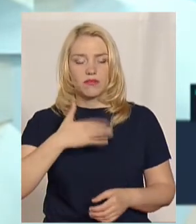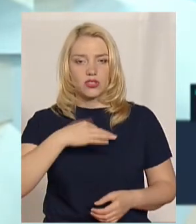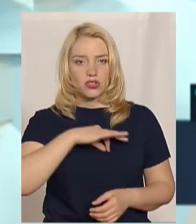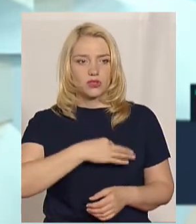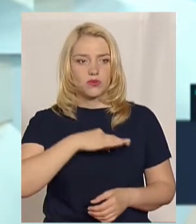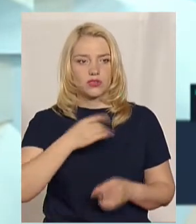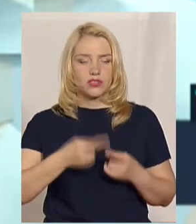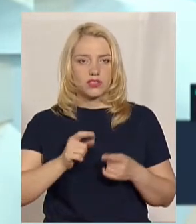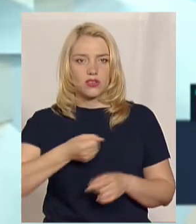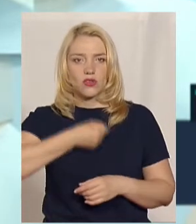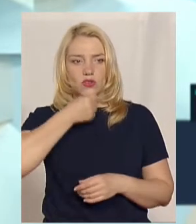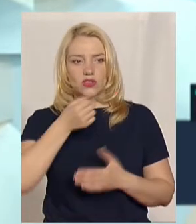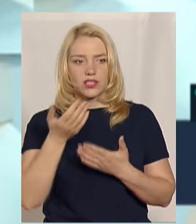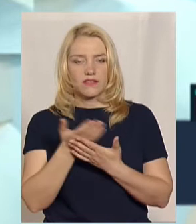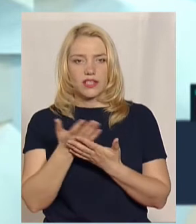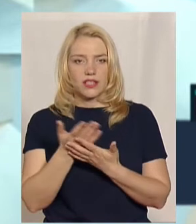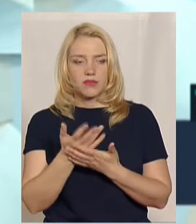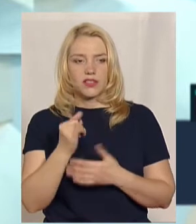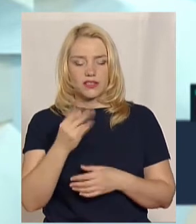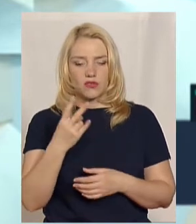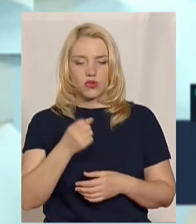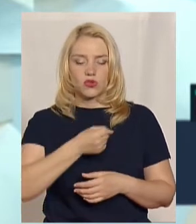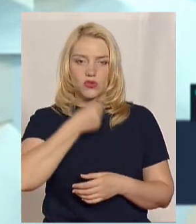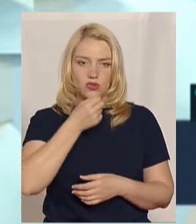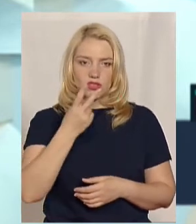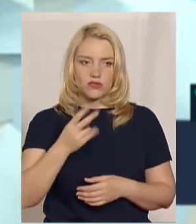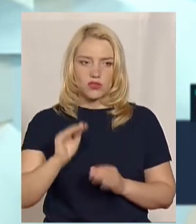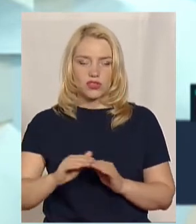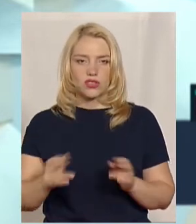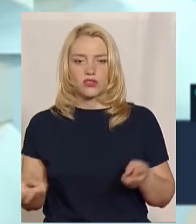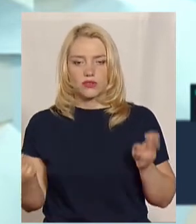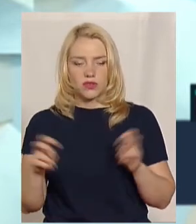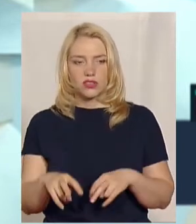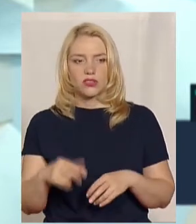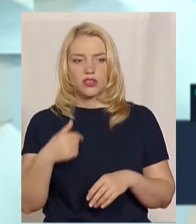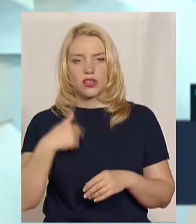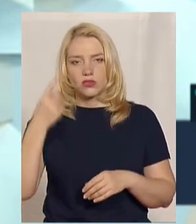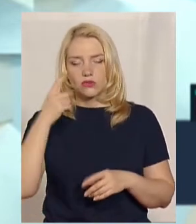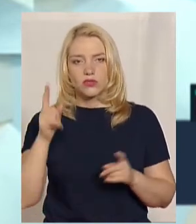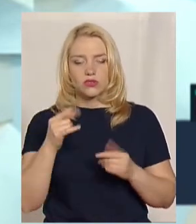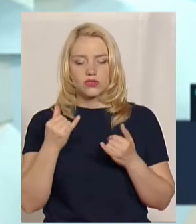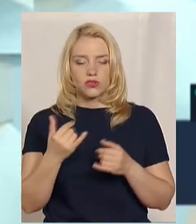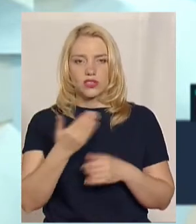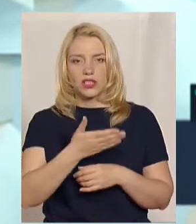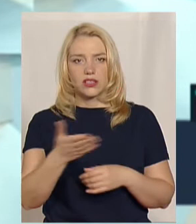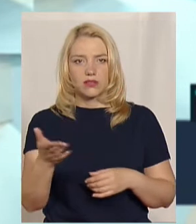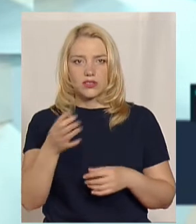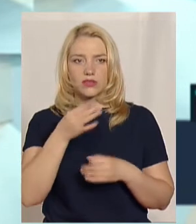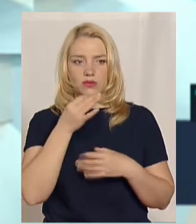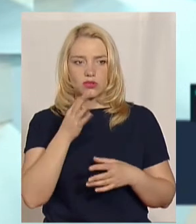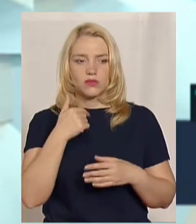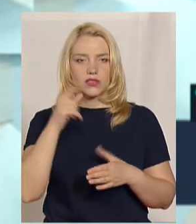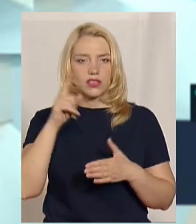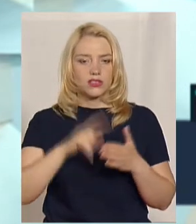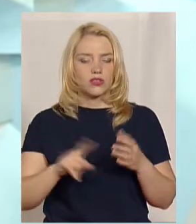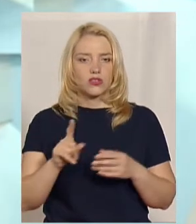Це дорослі? Так, це дорослі. І двоє дорослих, двоє діток прийшло. Я думаю, що їм сьогодні сподобалось. Надіюся на те, що